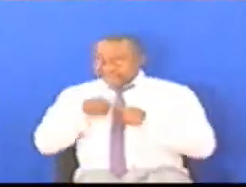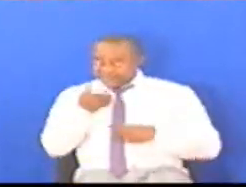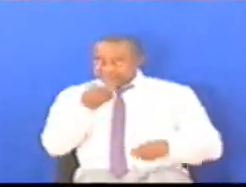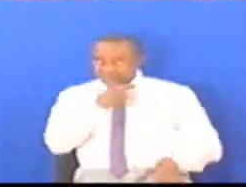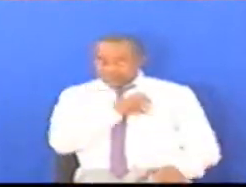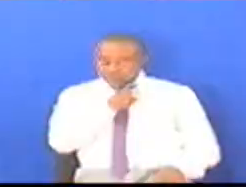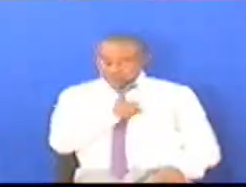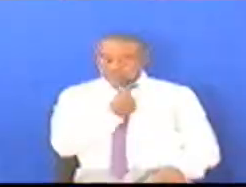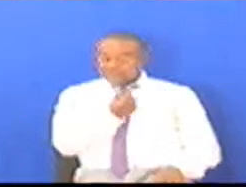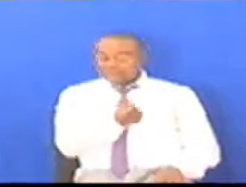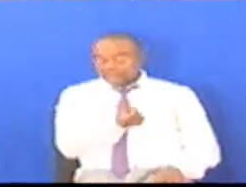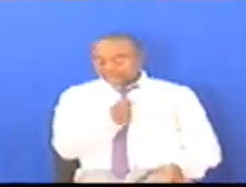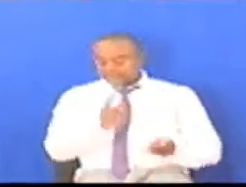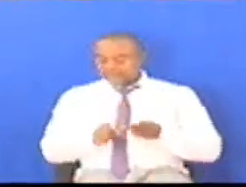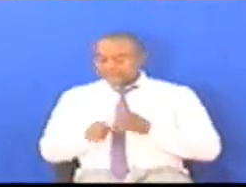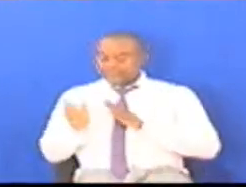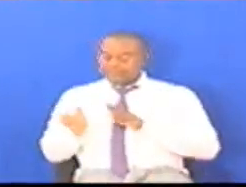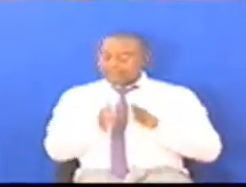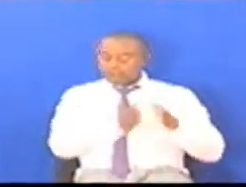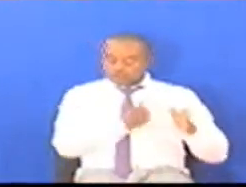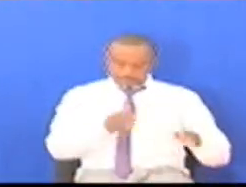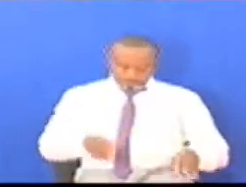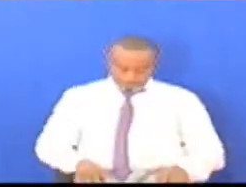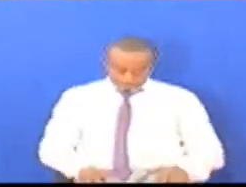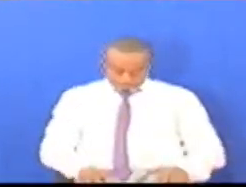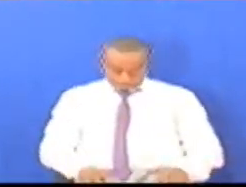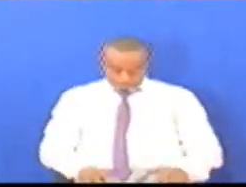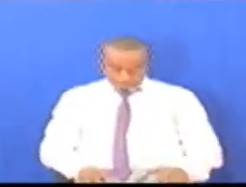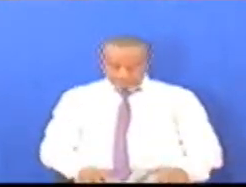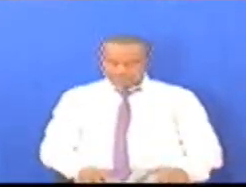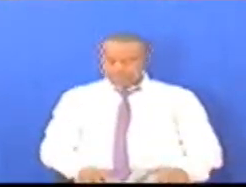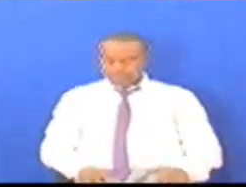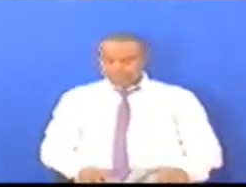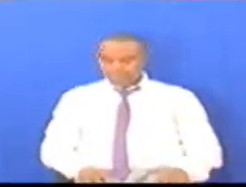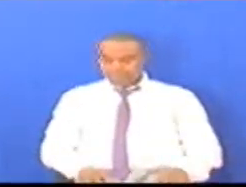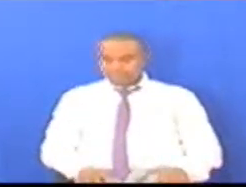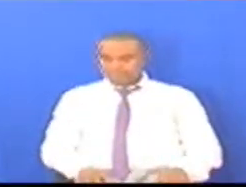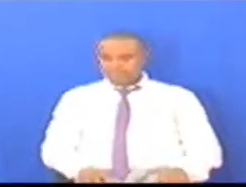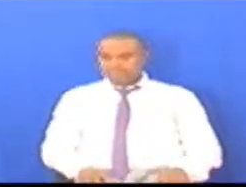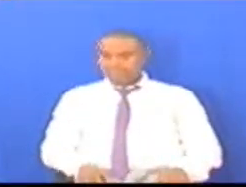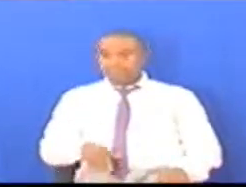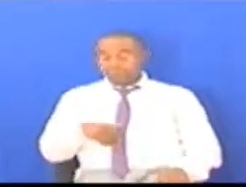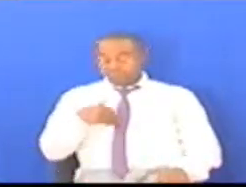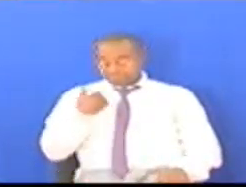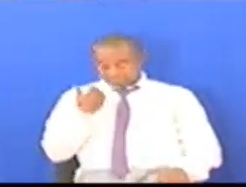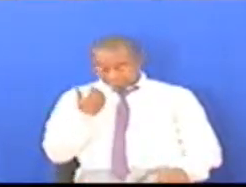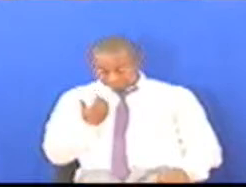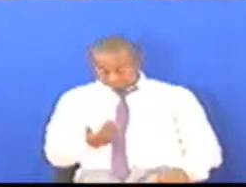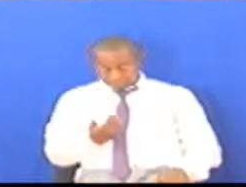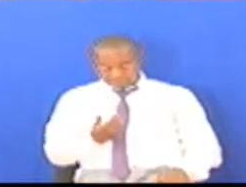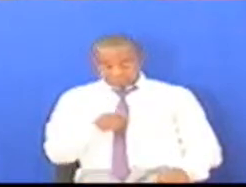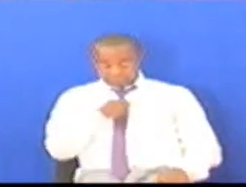ya feather na mipango Kutoka kwa Dr. Philip Mpango